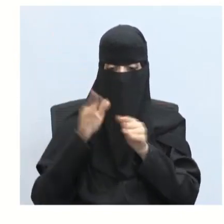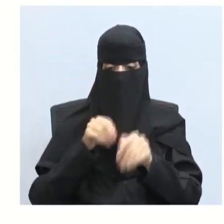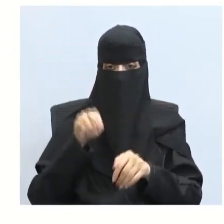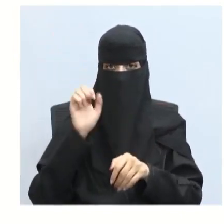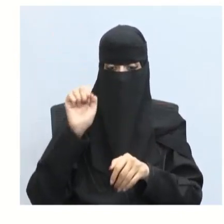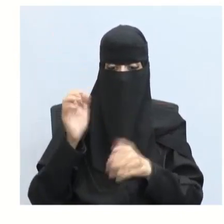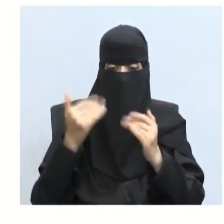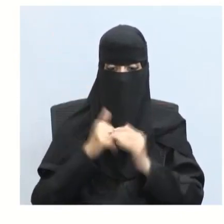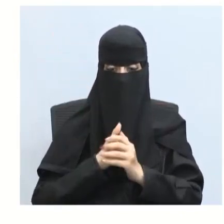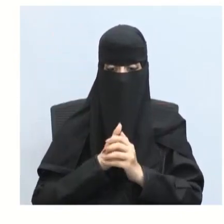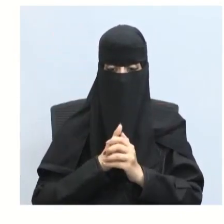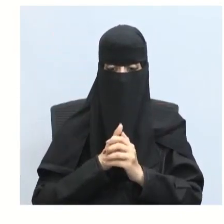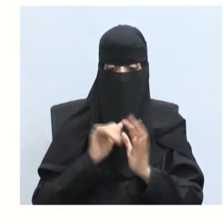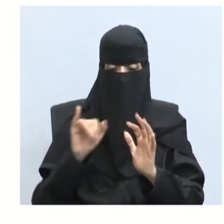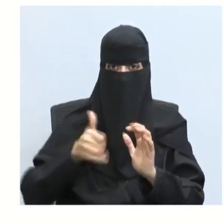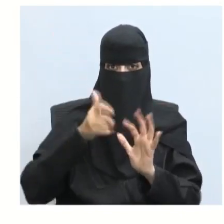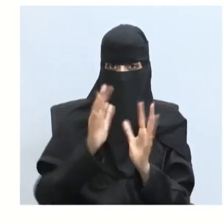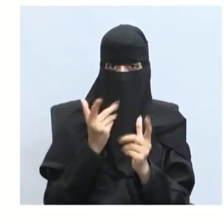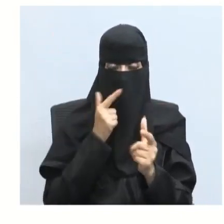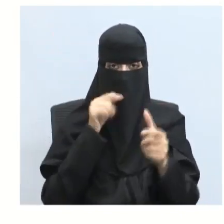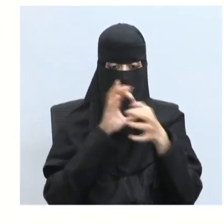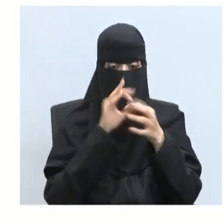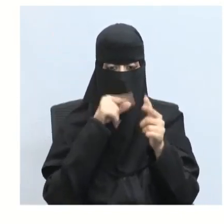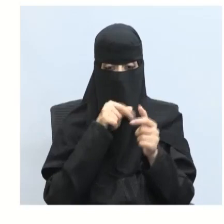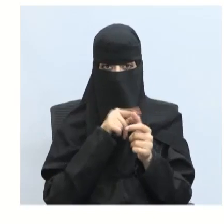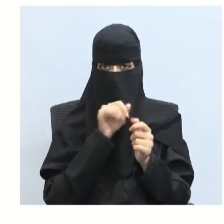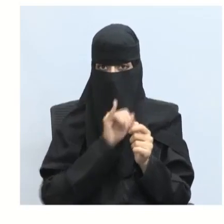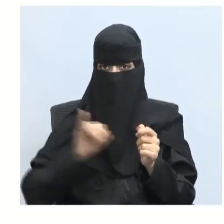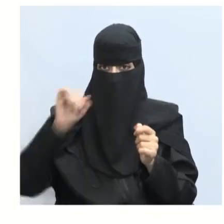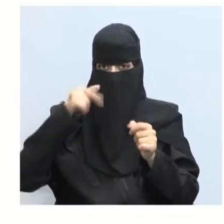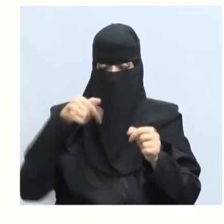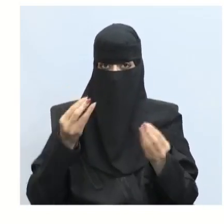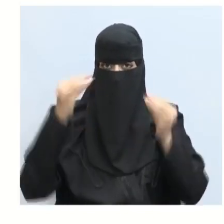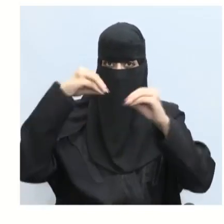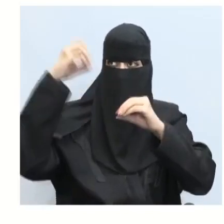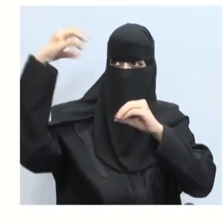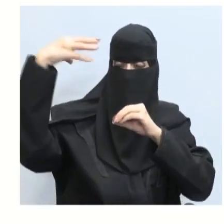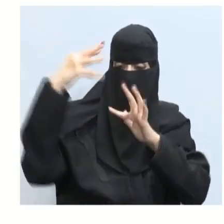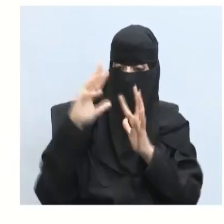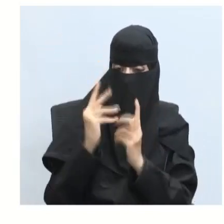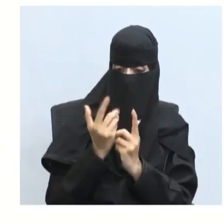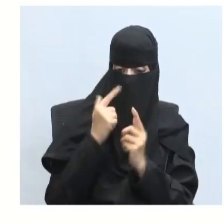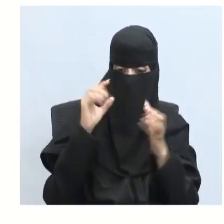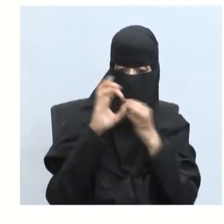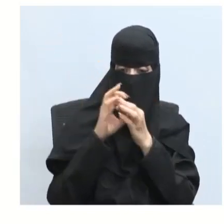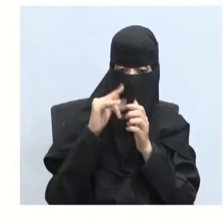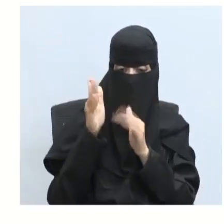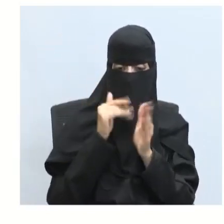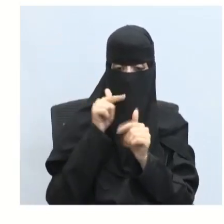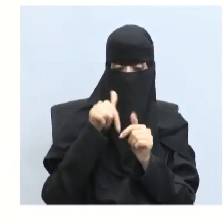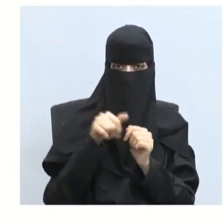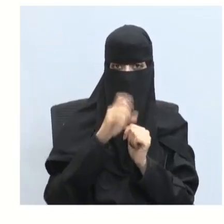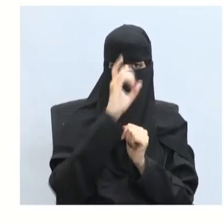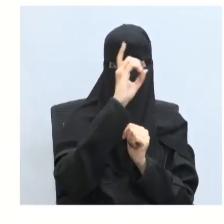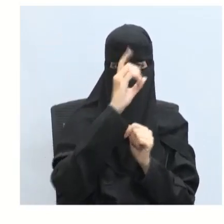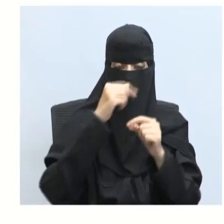بالرمز بي ما أفضل وصف للعلاقة بين المسافة والاستضاءة؟ نعم إذن